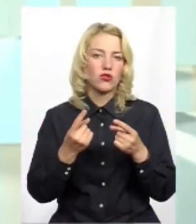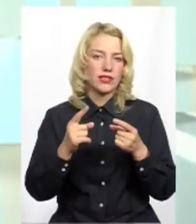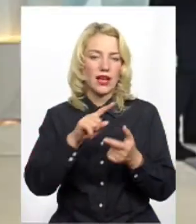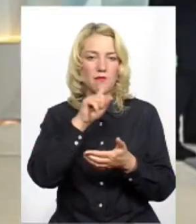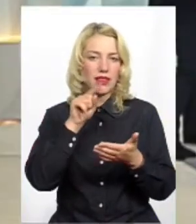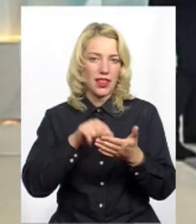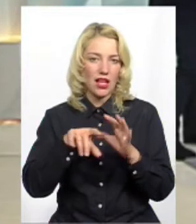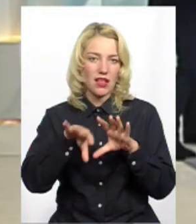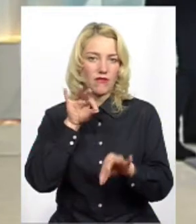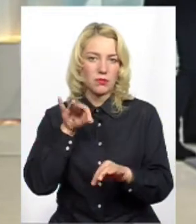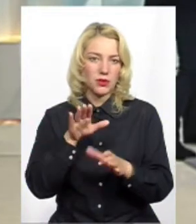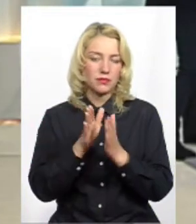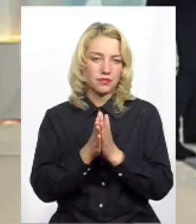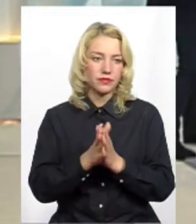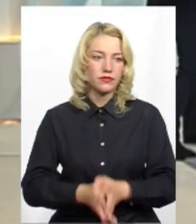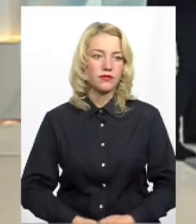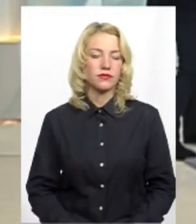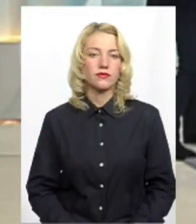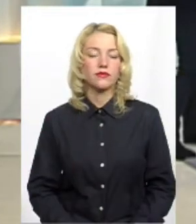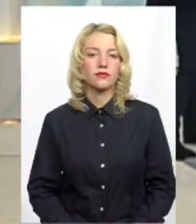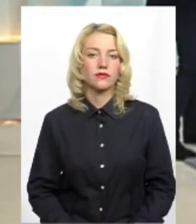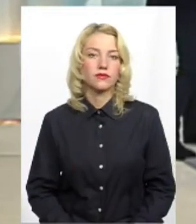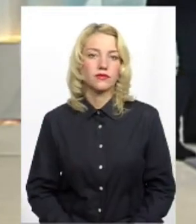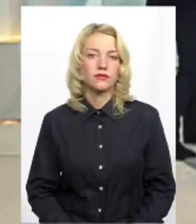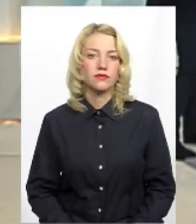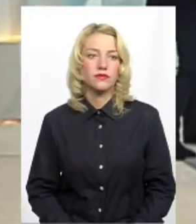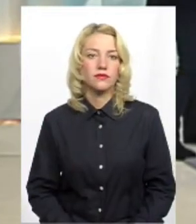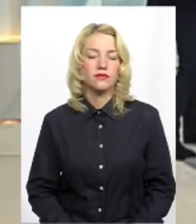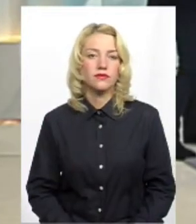галузями. Попрошу вас визначитись із галузєю і розвучимо питання.